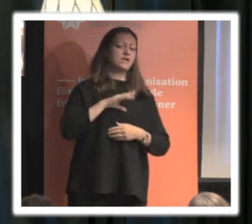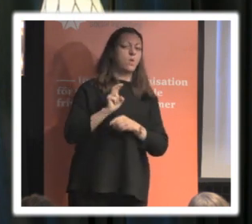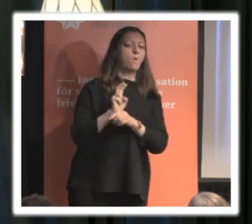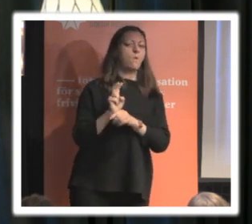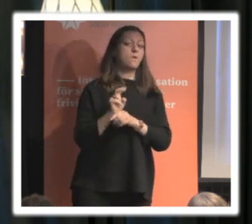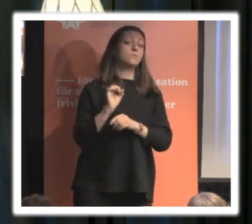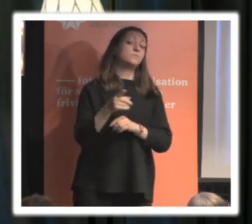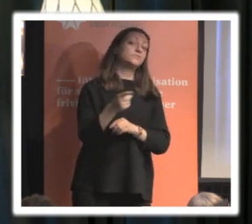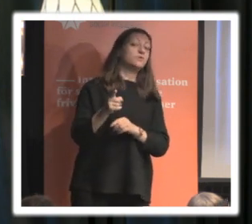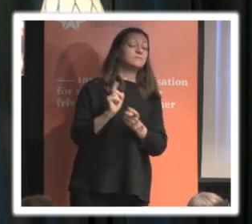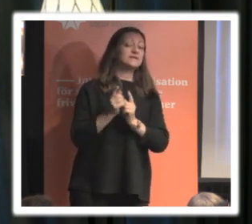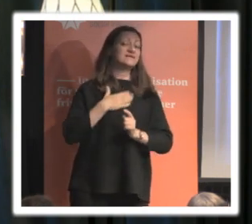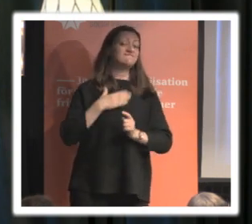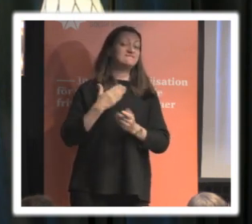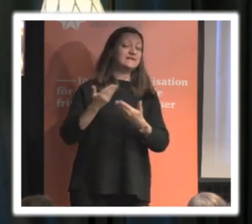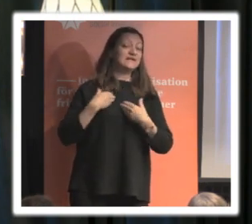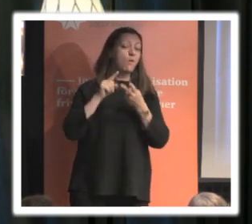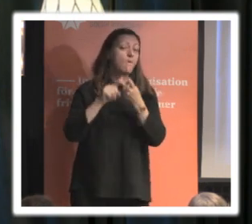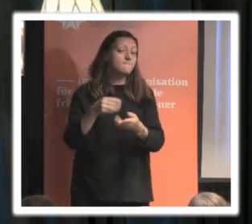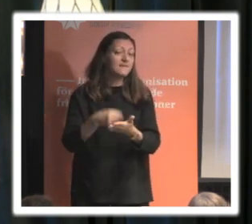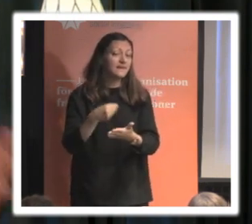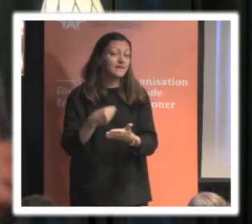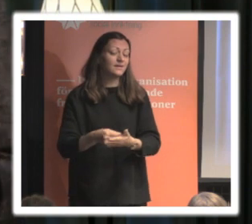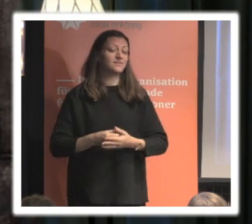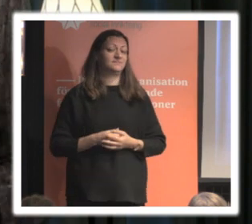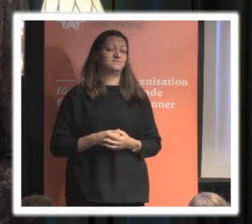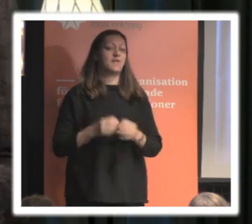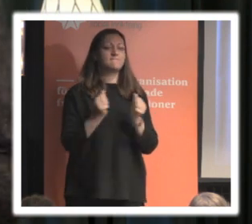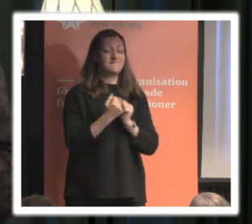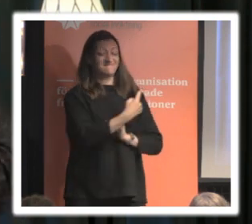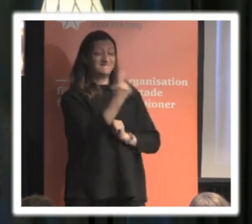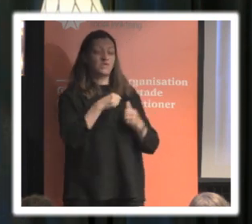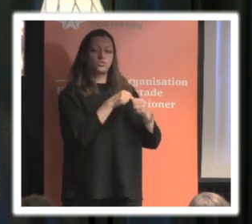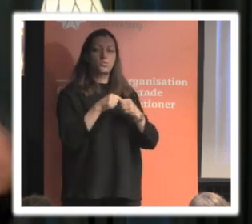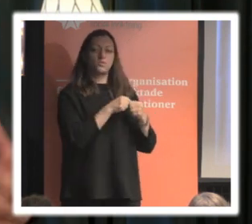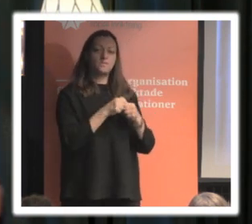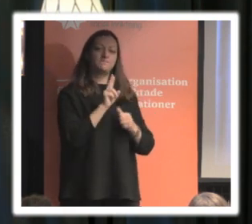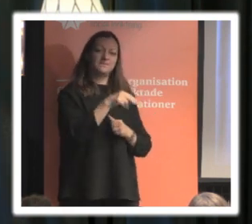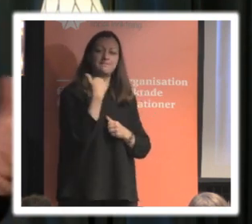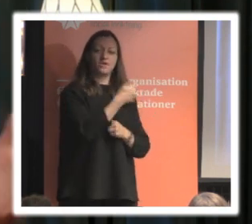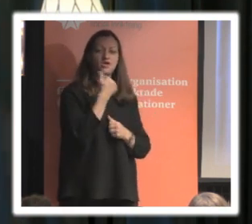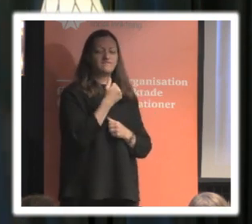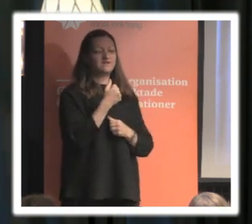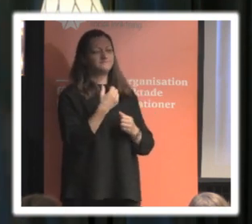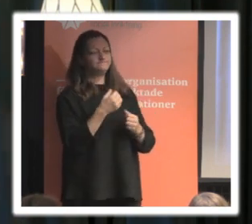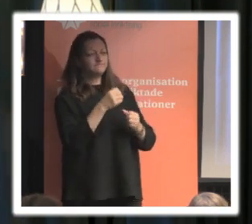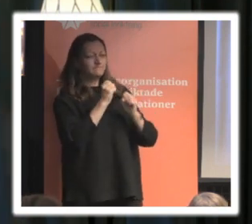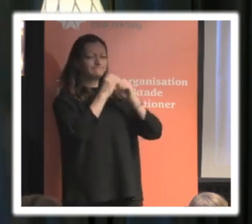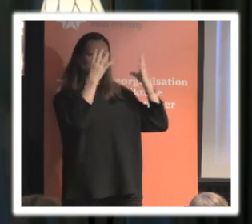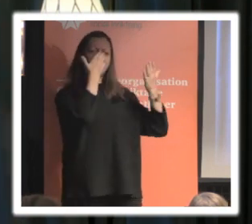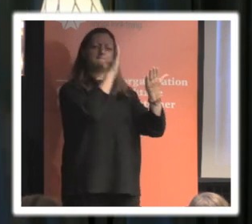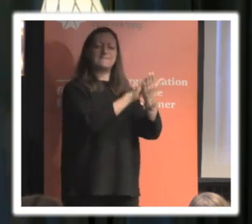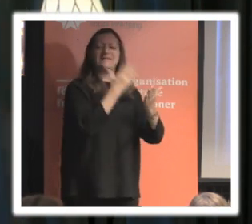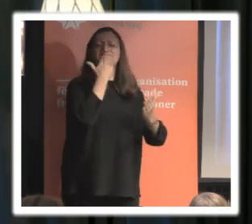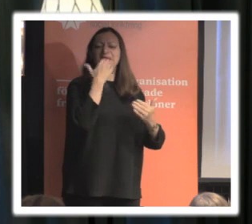utifrån att de skulle vilja donera pengar igen men varje organisation behöver i alla fall skaffa sig en bild av vilka personuppgifter är det